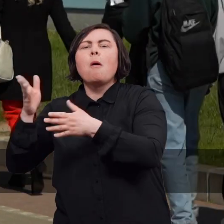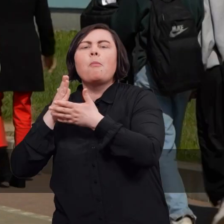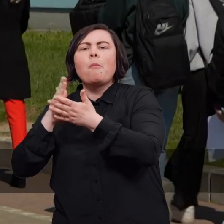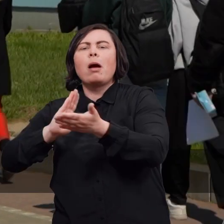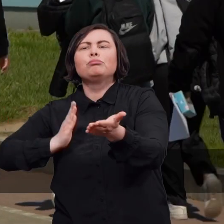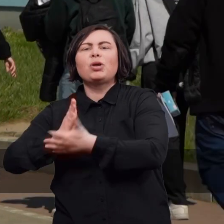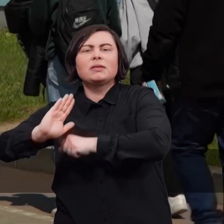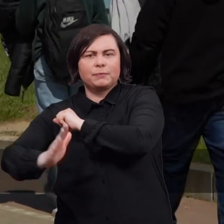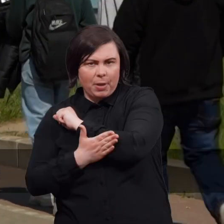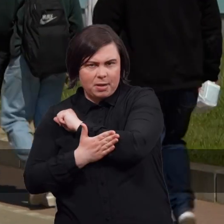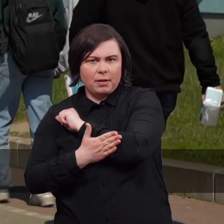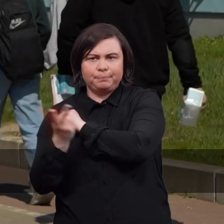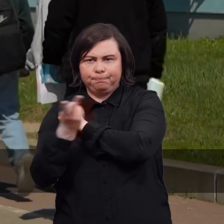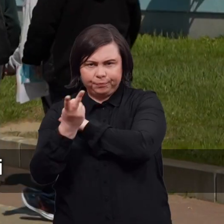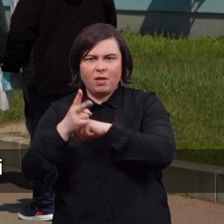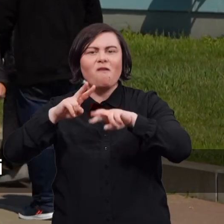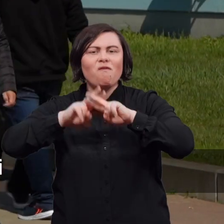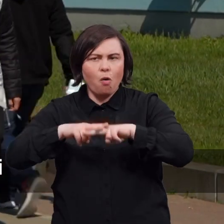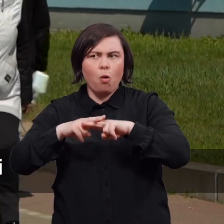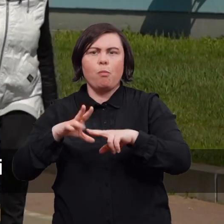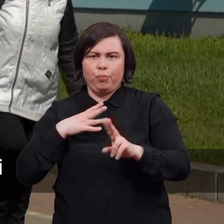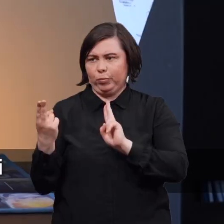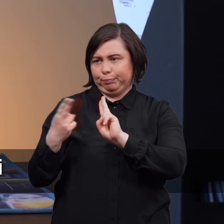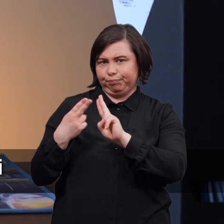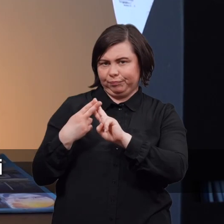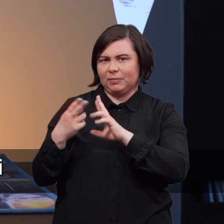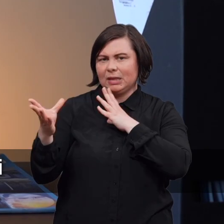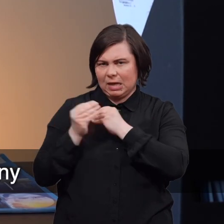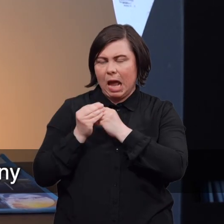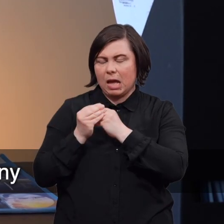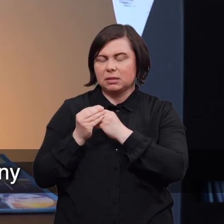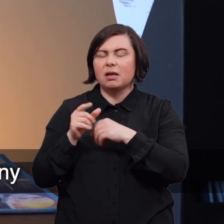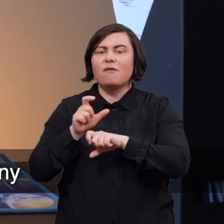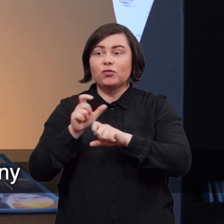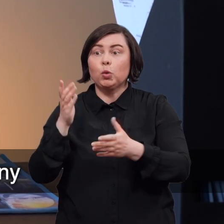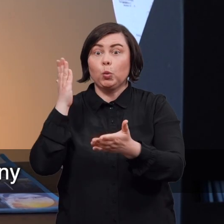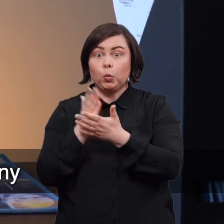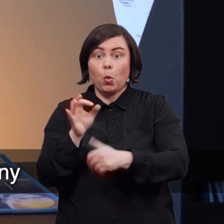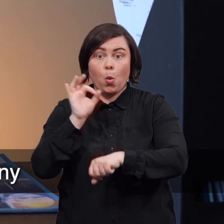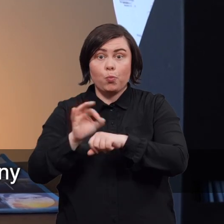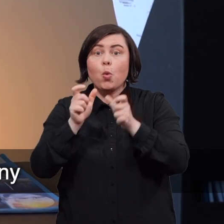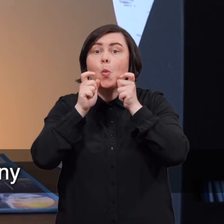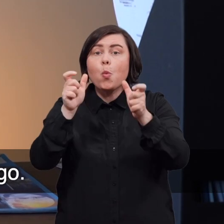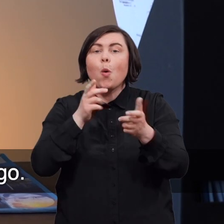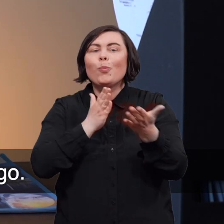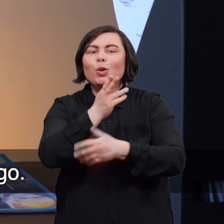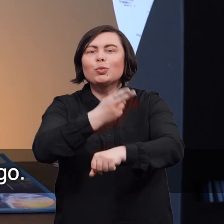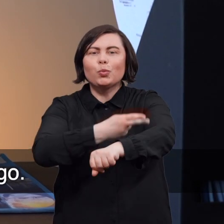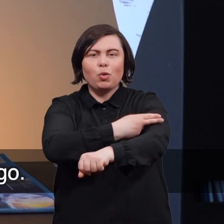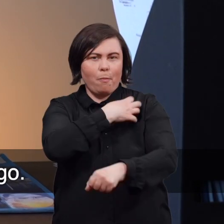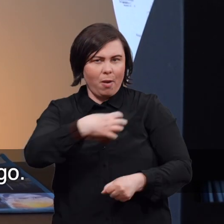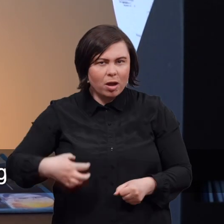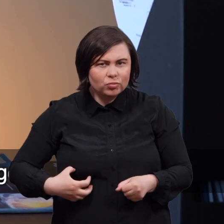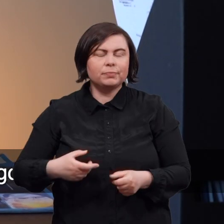Pomaganie przez Wspieranie. Te dwie fundacje skontaktowały się z nami w momencie, kiedy taki projekt został ogłoszony przez Urząd